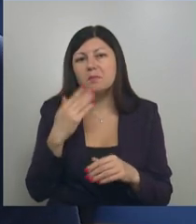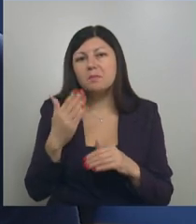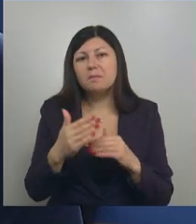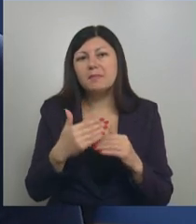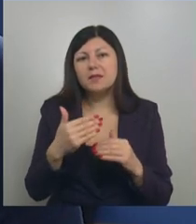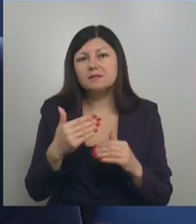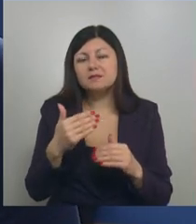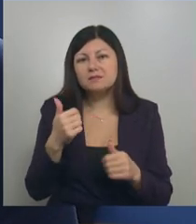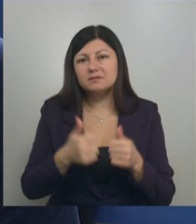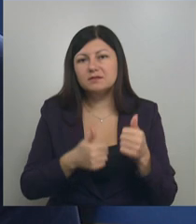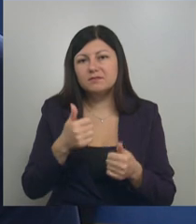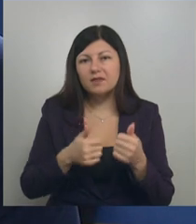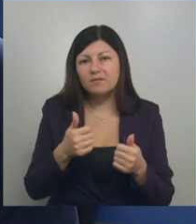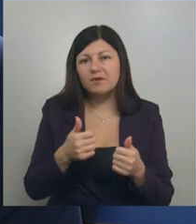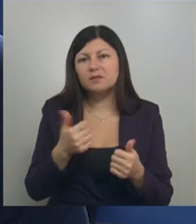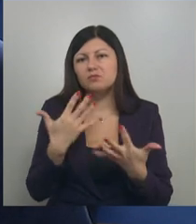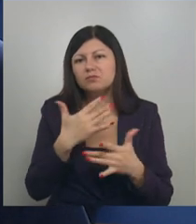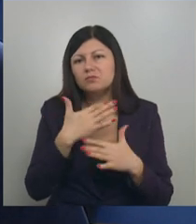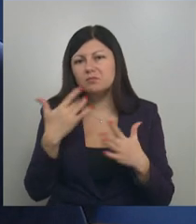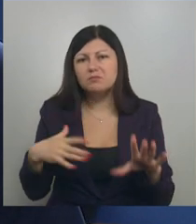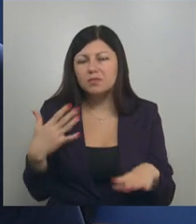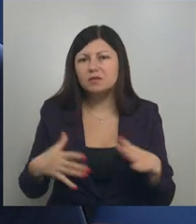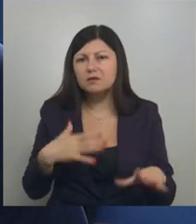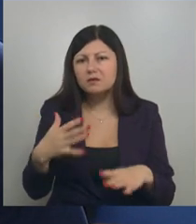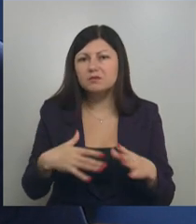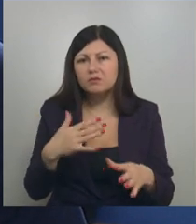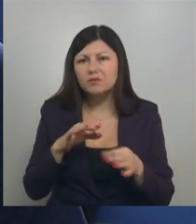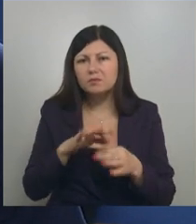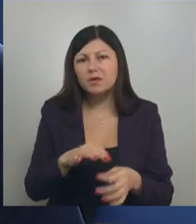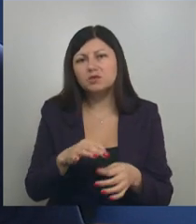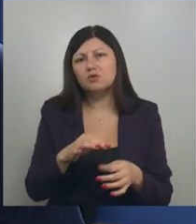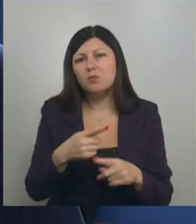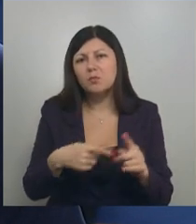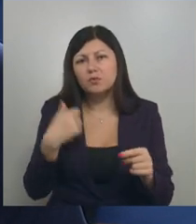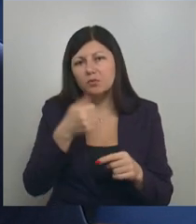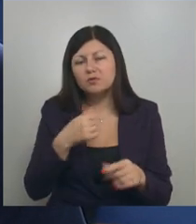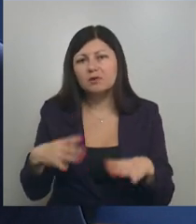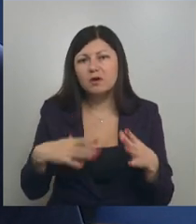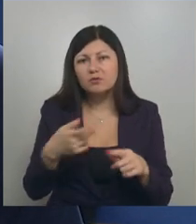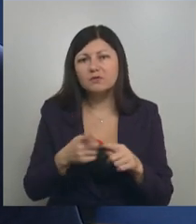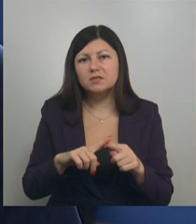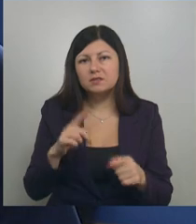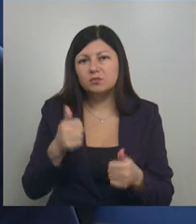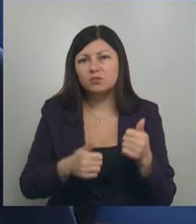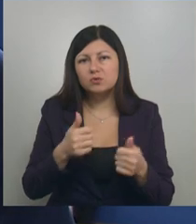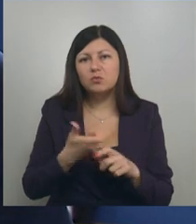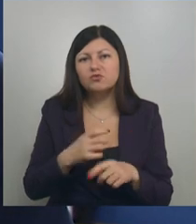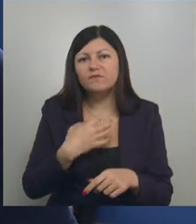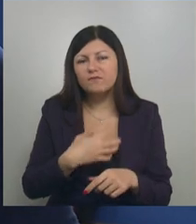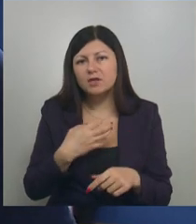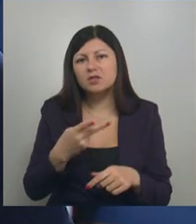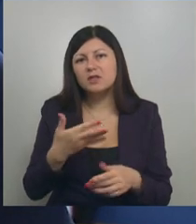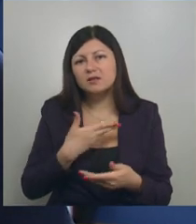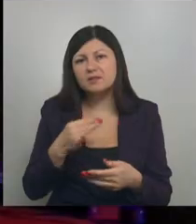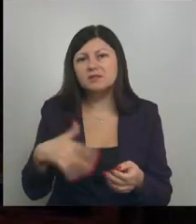же, прошло огромное количество подготовки. Практически полгода мы готовились к этому турниру, потому что он очень важный и для нас, и